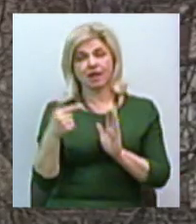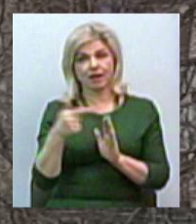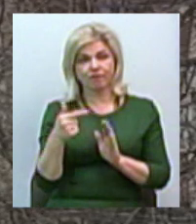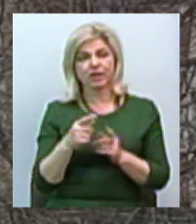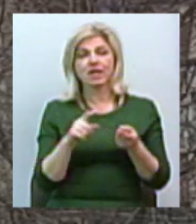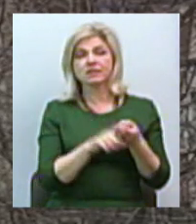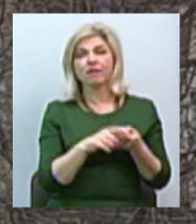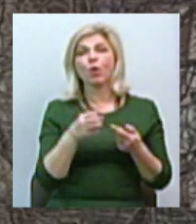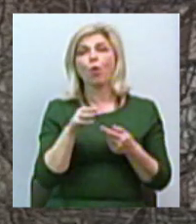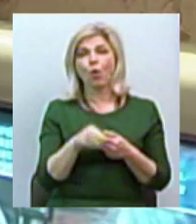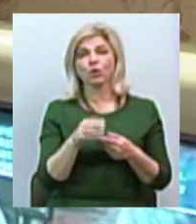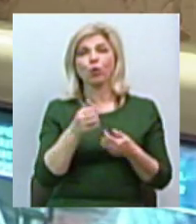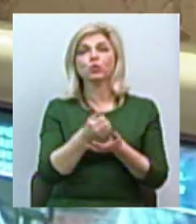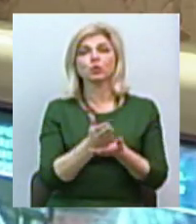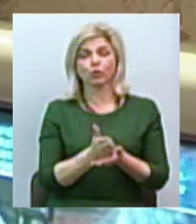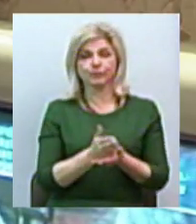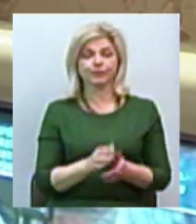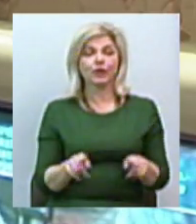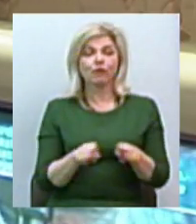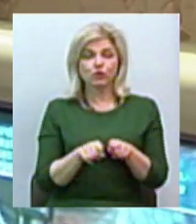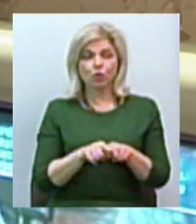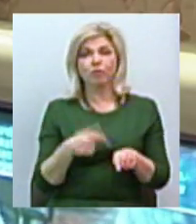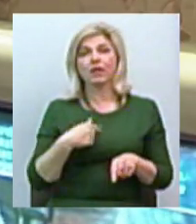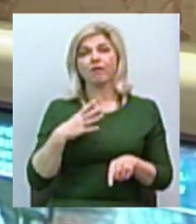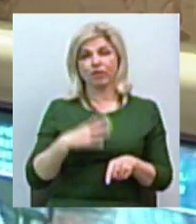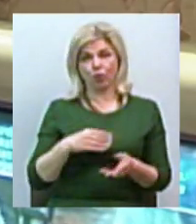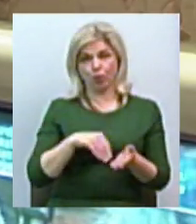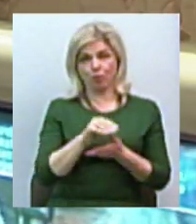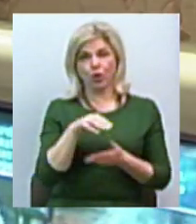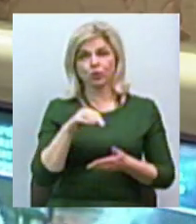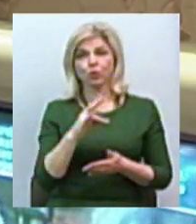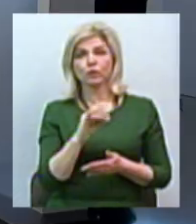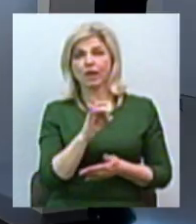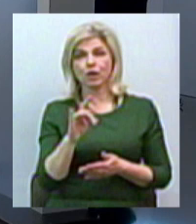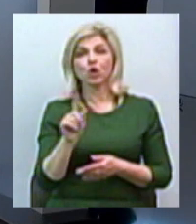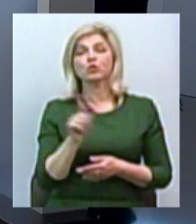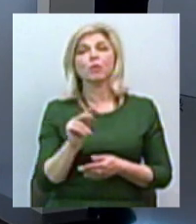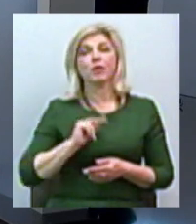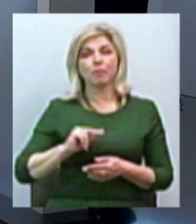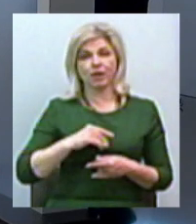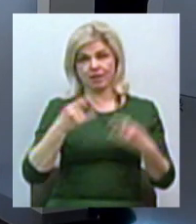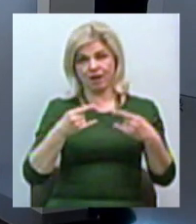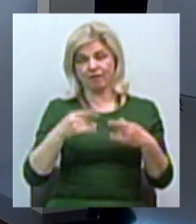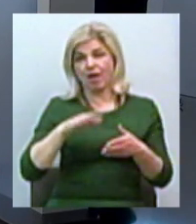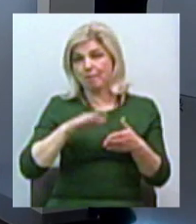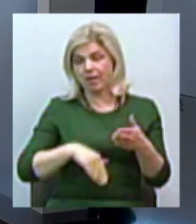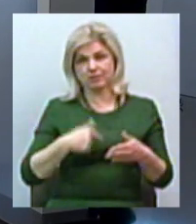залежності від пакету. Все одно мені доведеться купувати тюнер, щоб працював телевізор. Без нього я не можу.